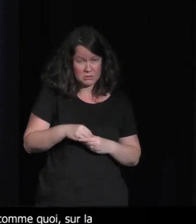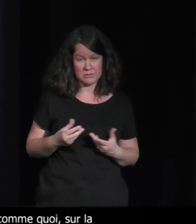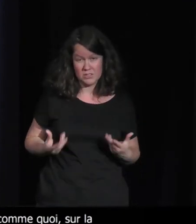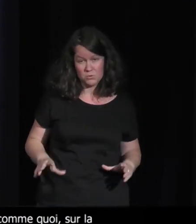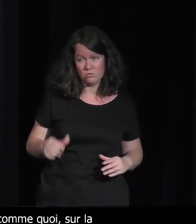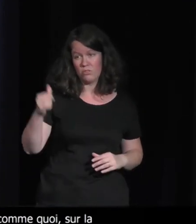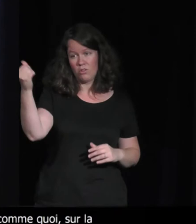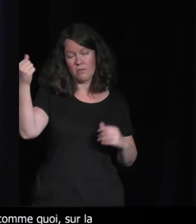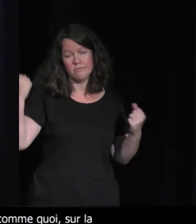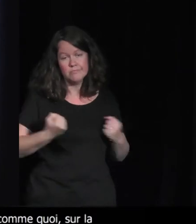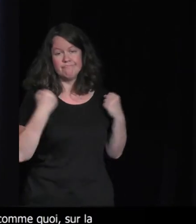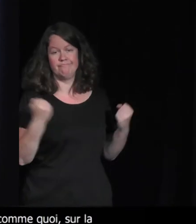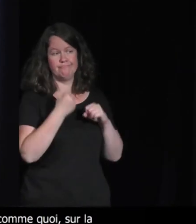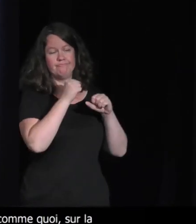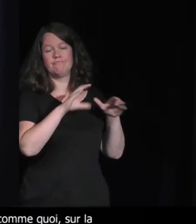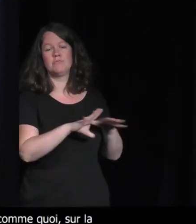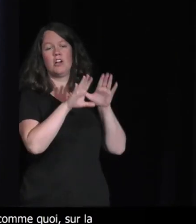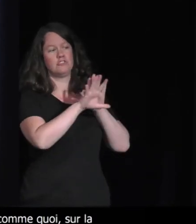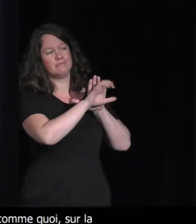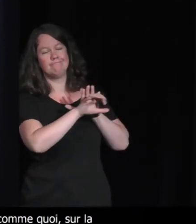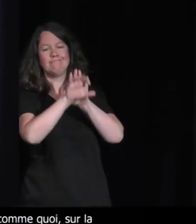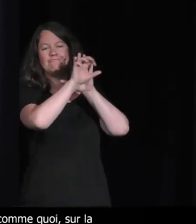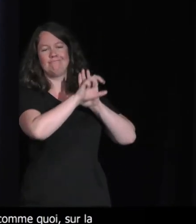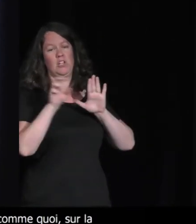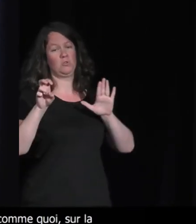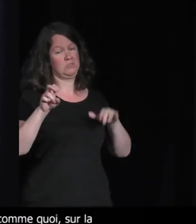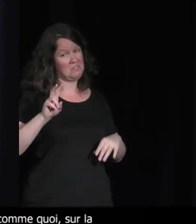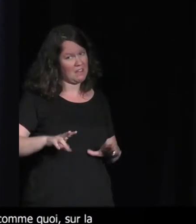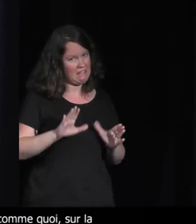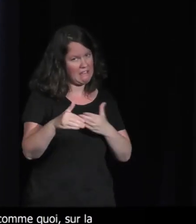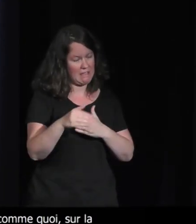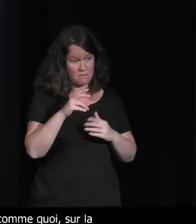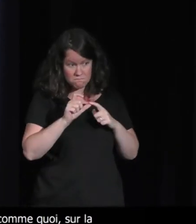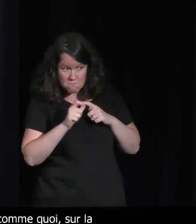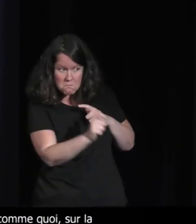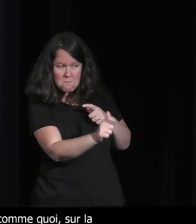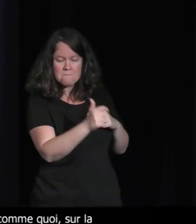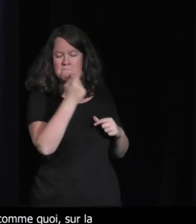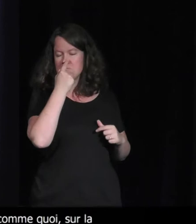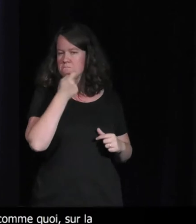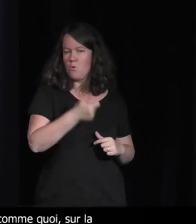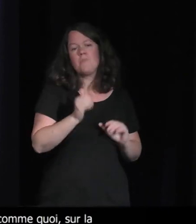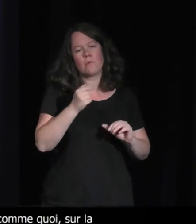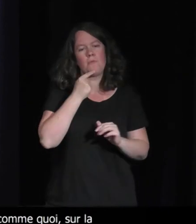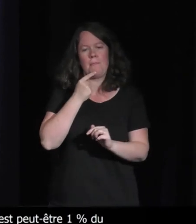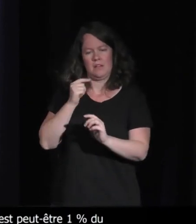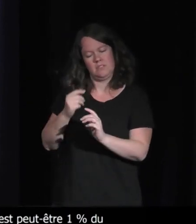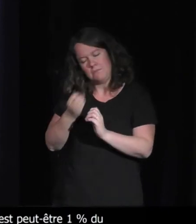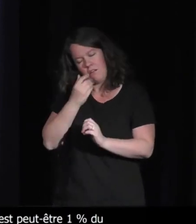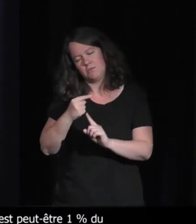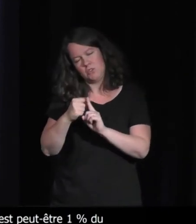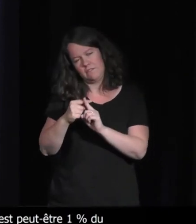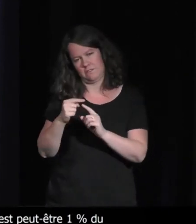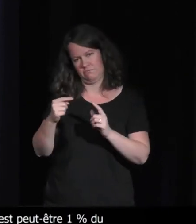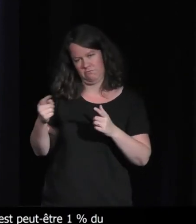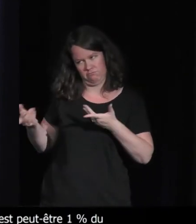on va voir avec le temps si ça s'améliore. Mais bon, il y a quand même pas mal de conférences, de choses, voilà, qui en parlent. Le